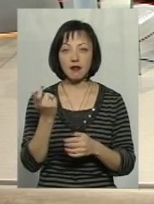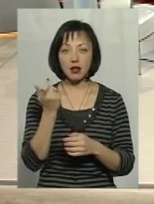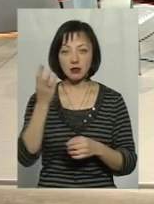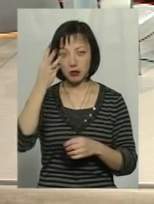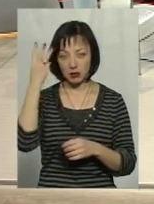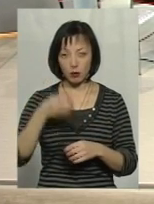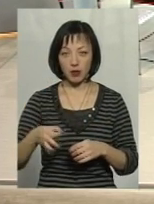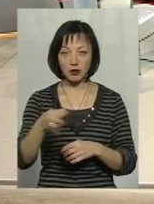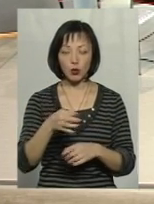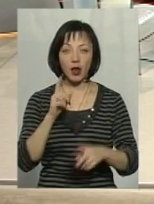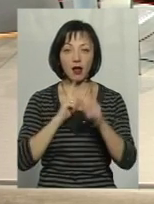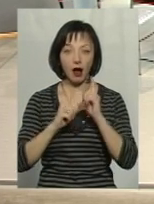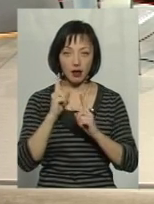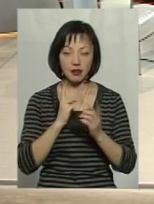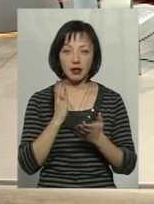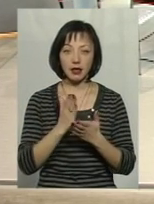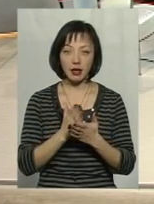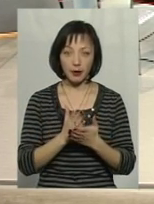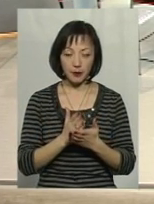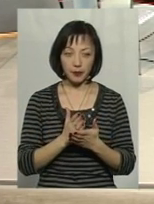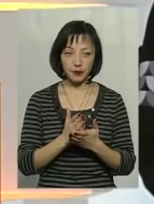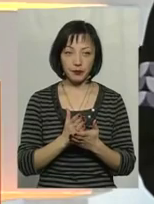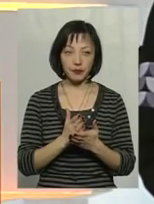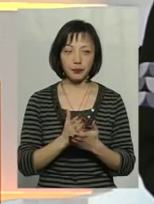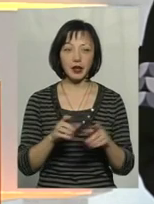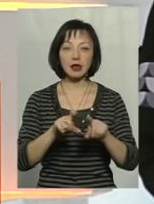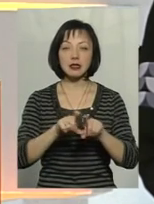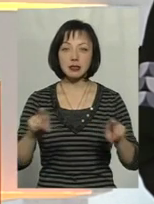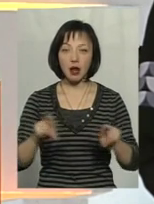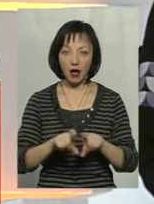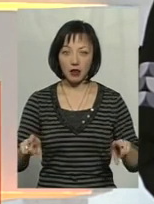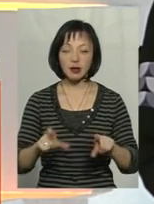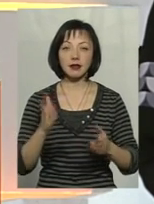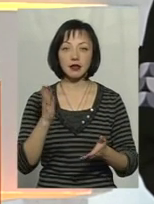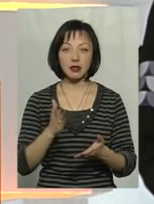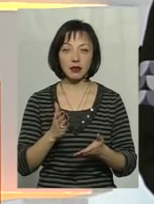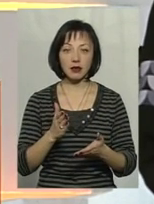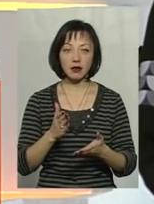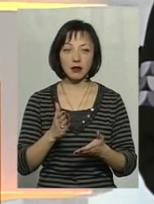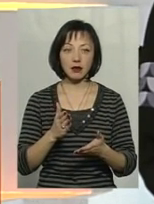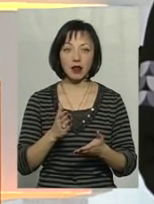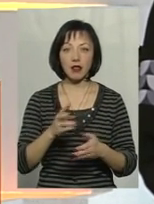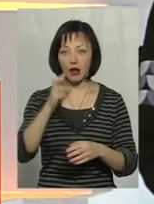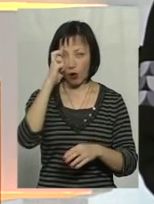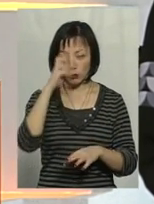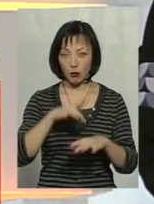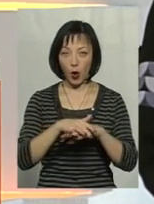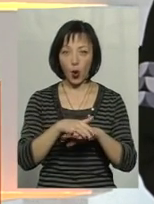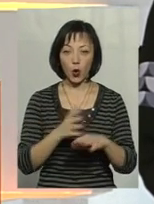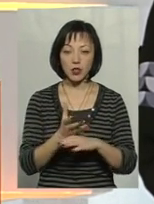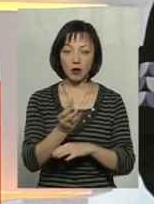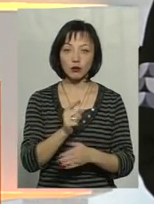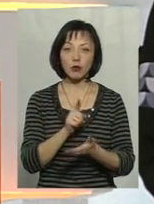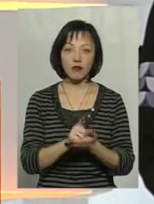Хмельницької обласної ради, є заклади, які є на госпозрахунку. І вони повинні